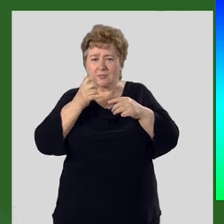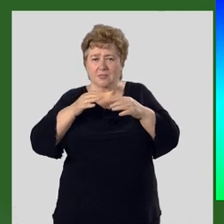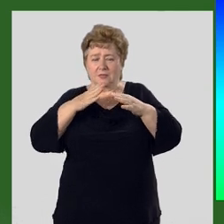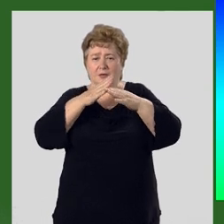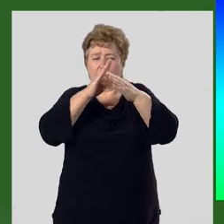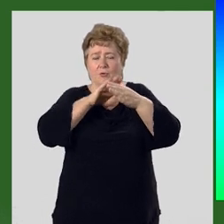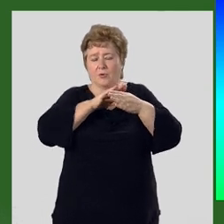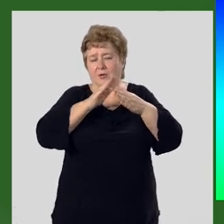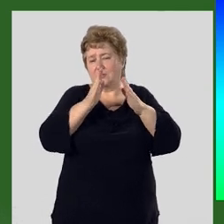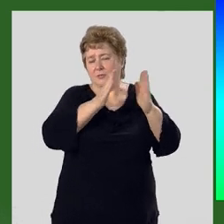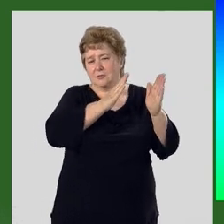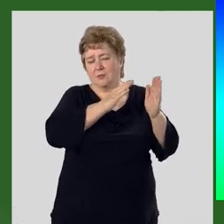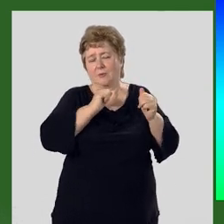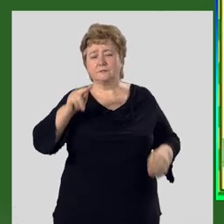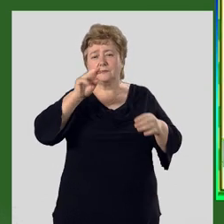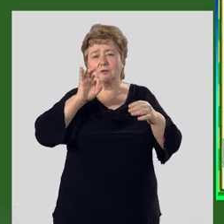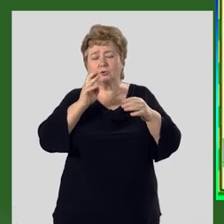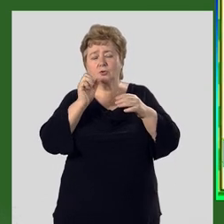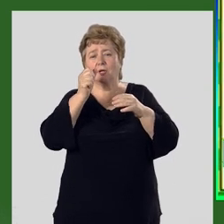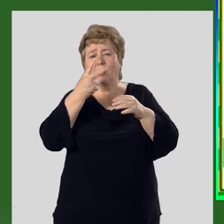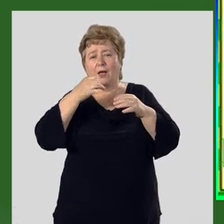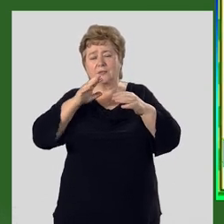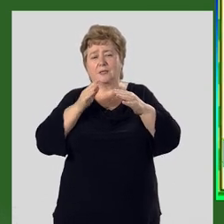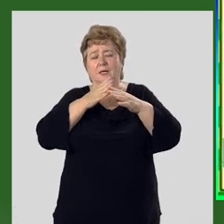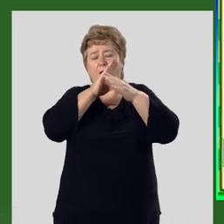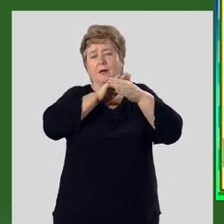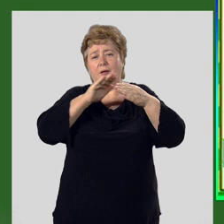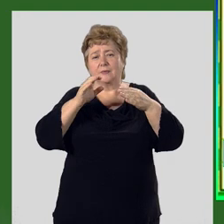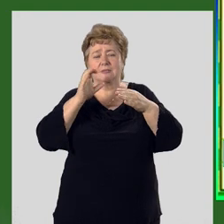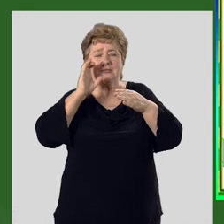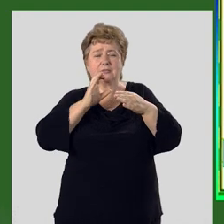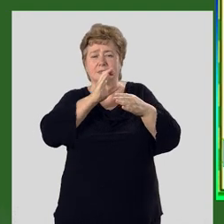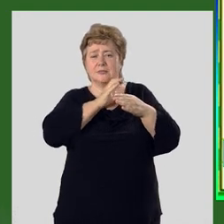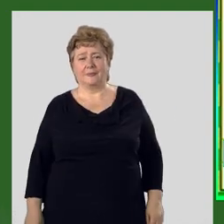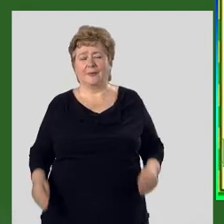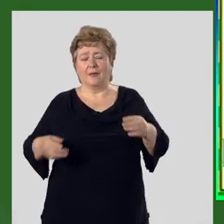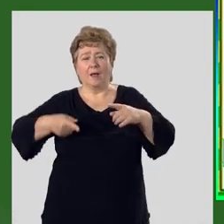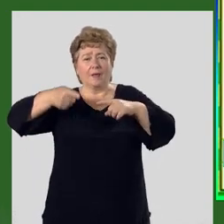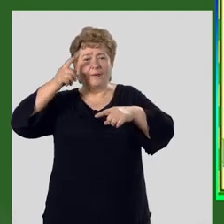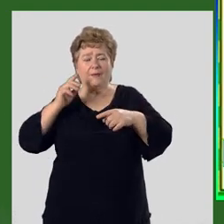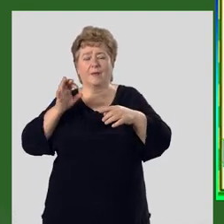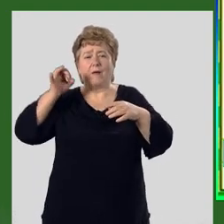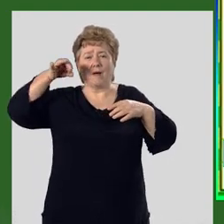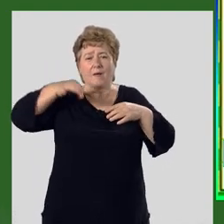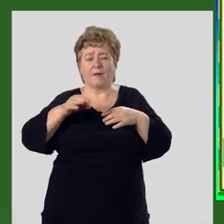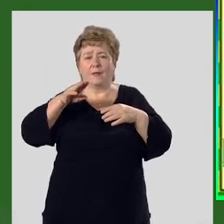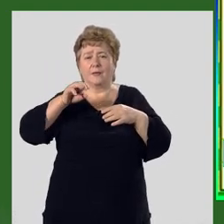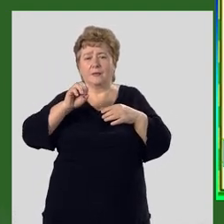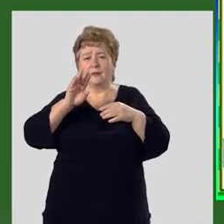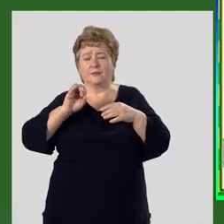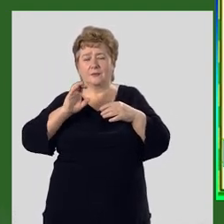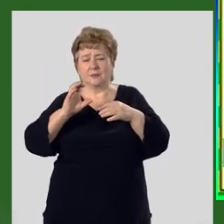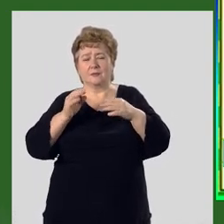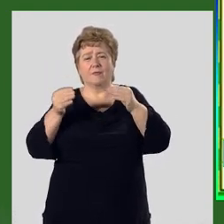горной системы. Чон-Алайский хребет, как северное побережье Древнего океана Тетис,